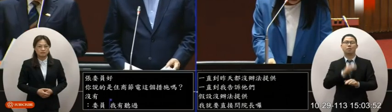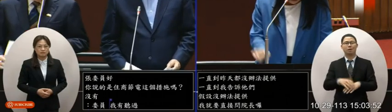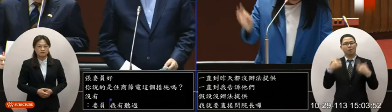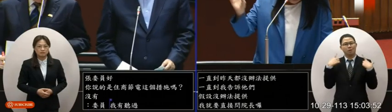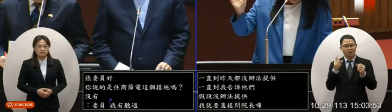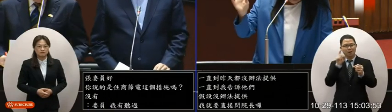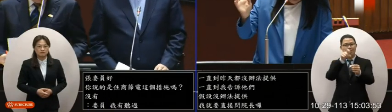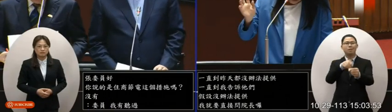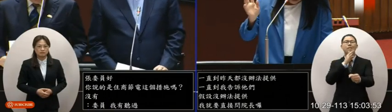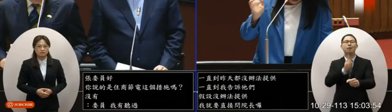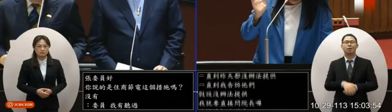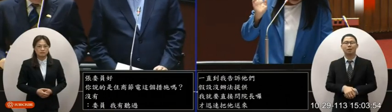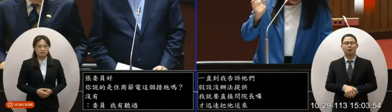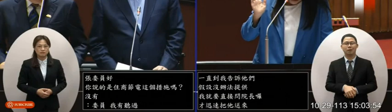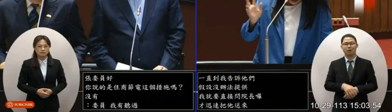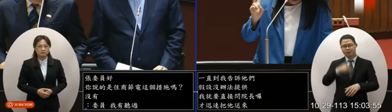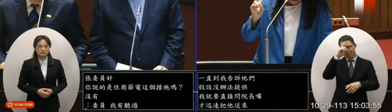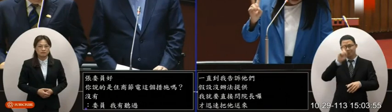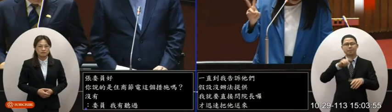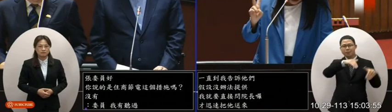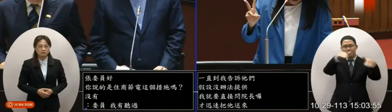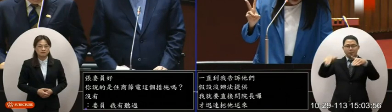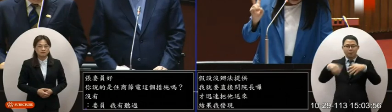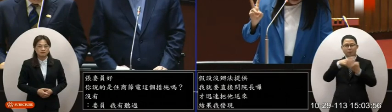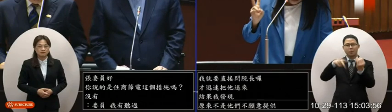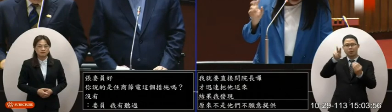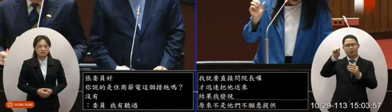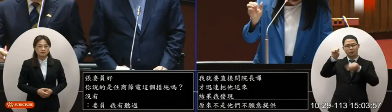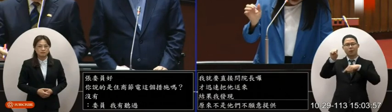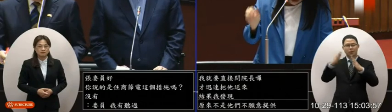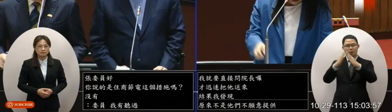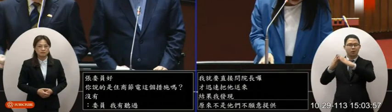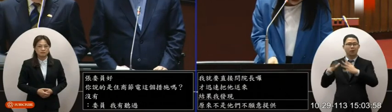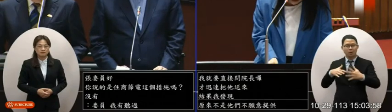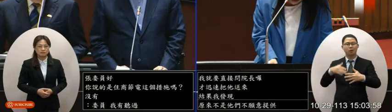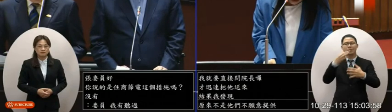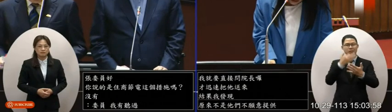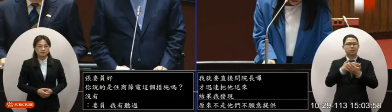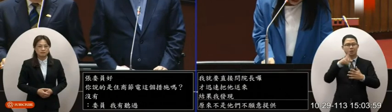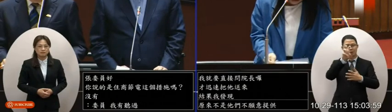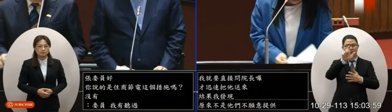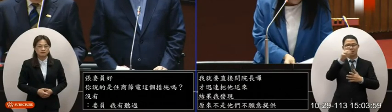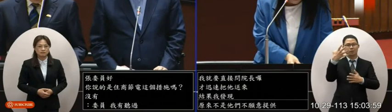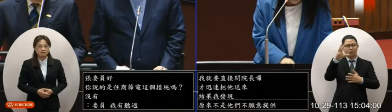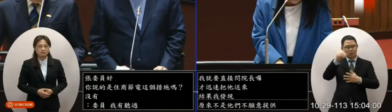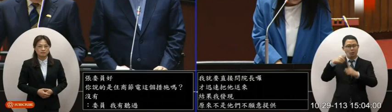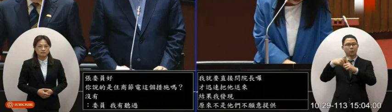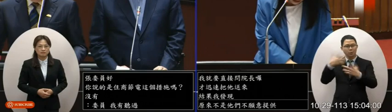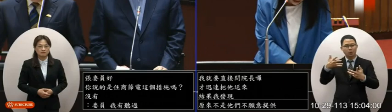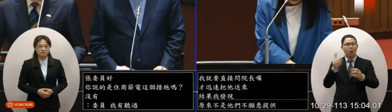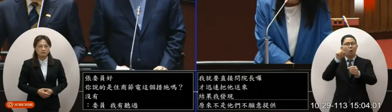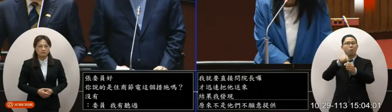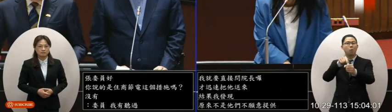目標喔目標是說希望可以號召2萬戶節省64萬度的電那目標呢很豐滿